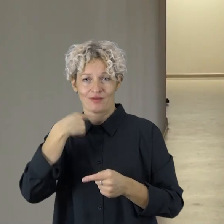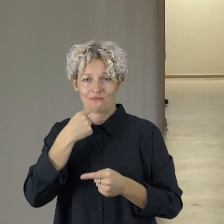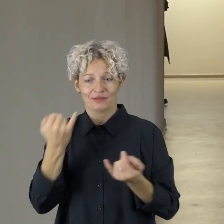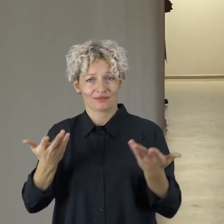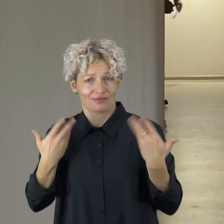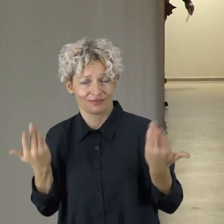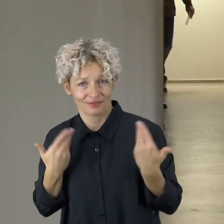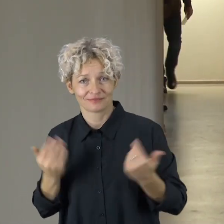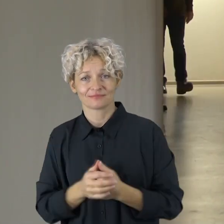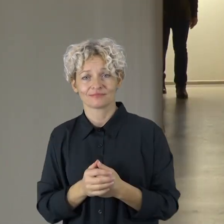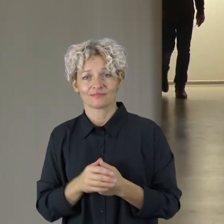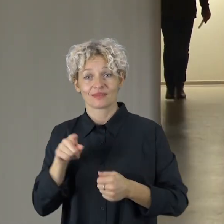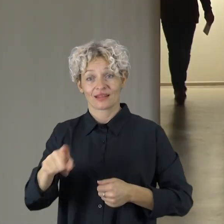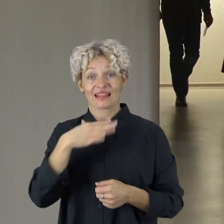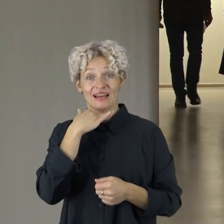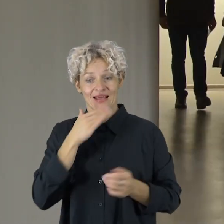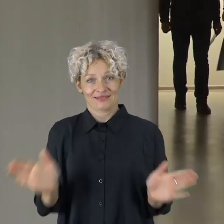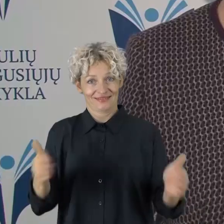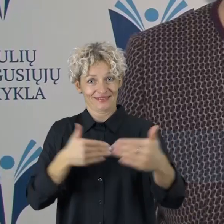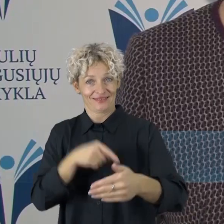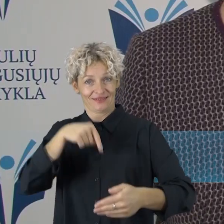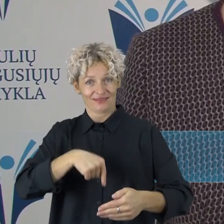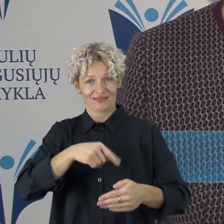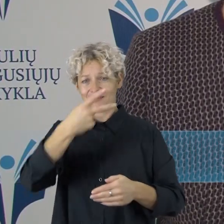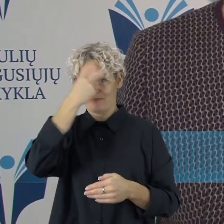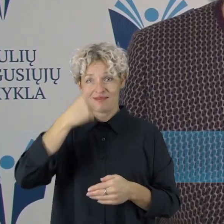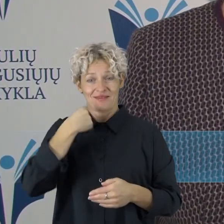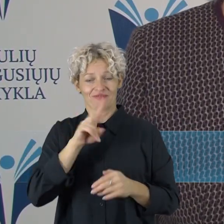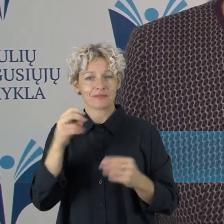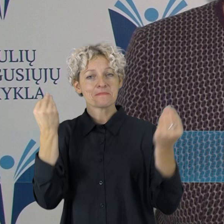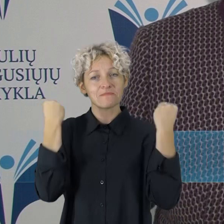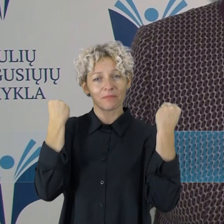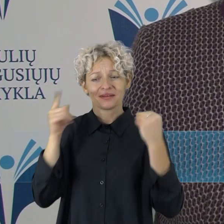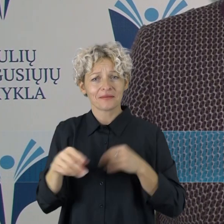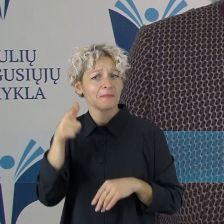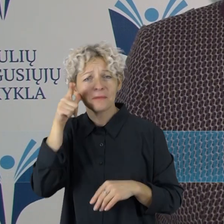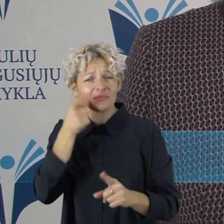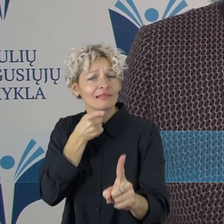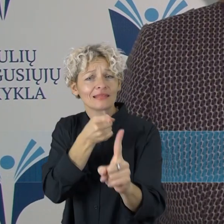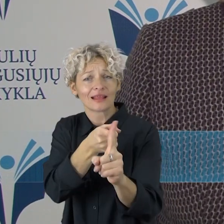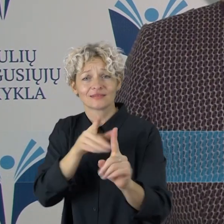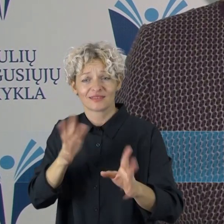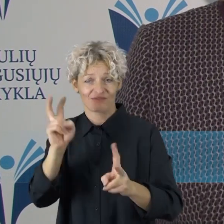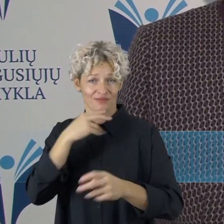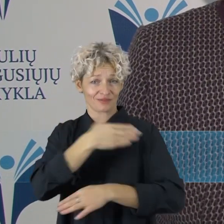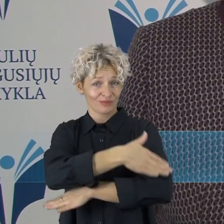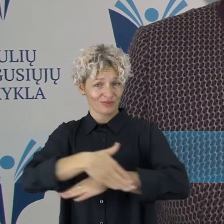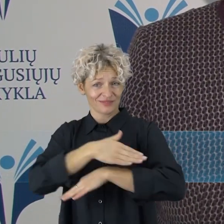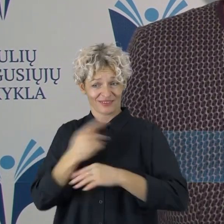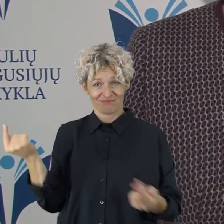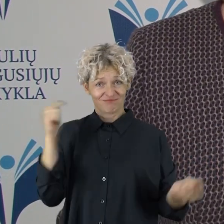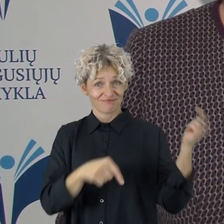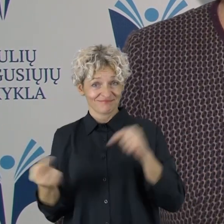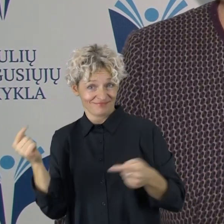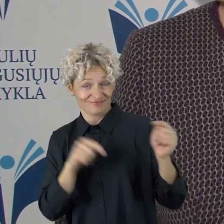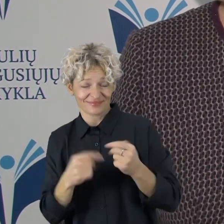Išlyginamosis lietuvių kalbos klasės paskirtis yra užsieniečiams ir remigrantams